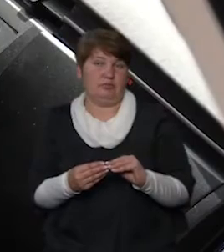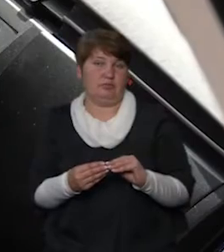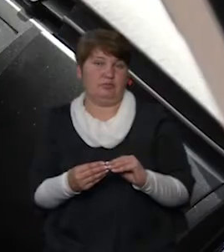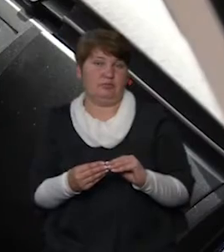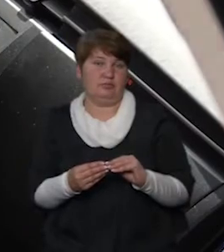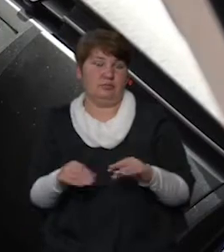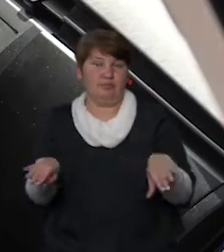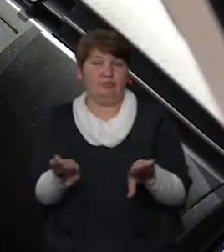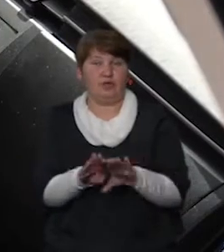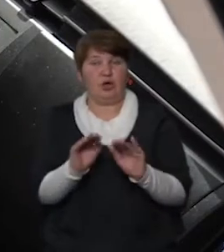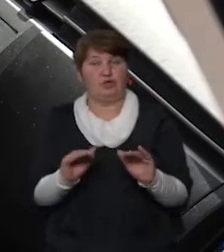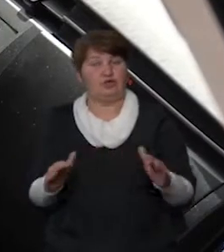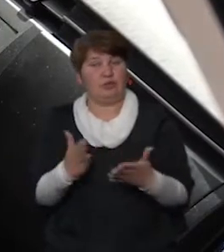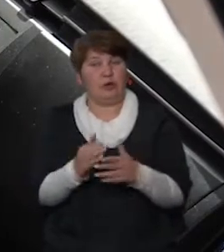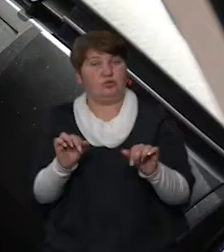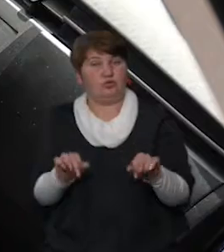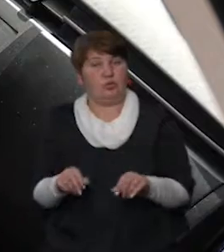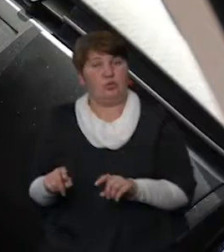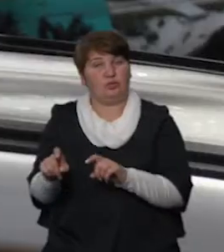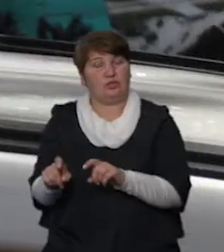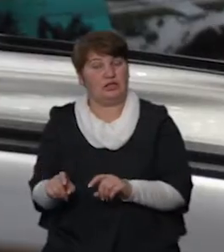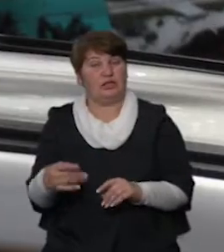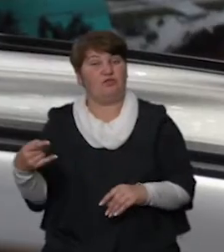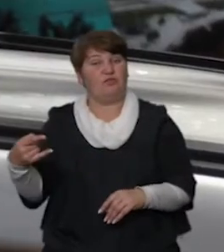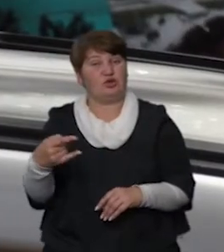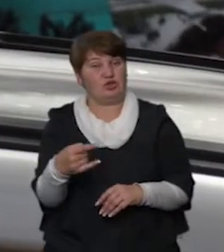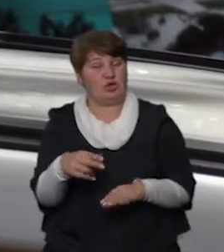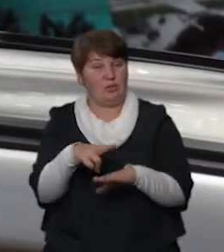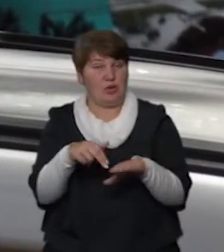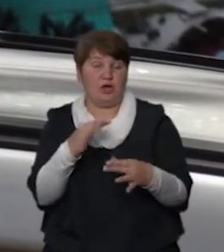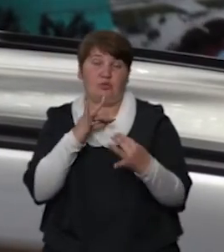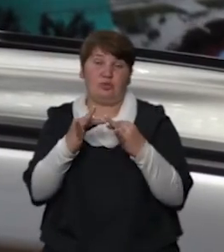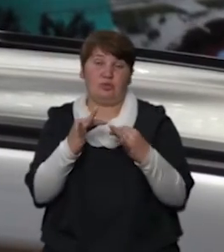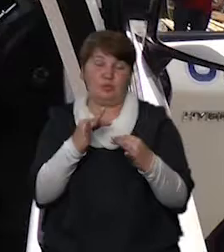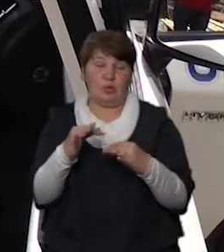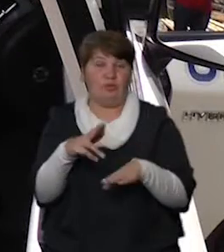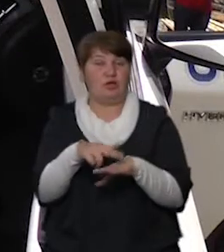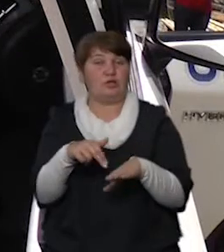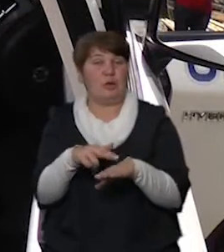Також діти мали змогу посидіти у поліцейській машині та поспілкуватися з правоохоронцями.